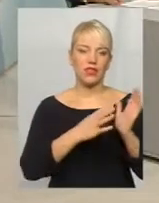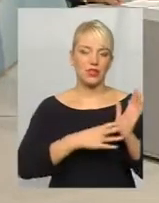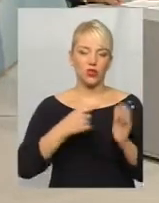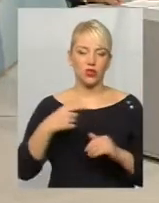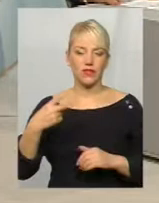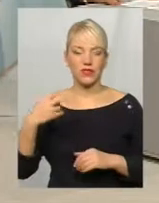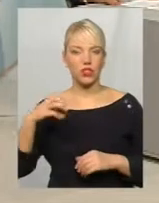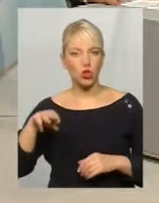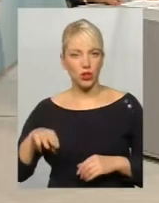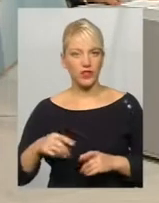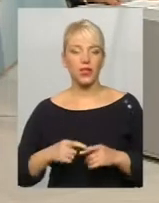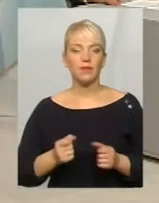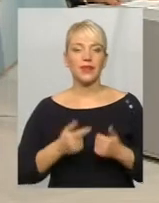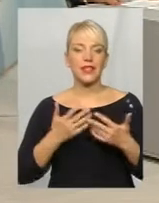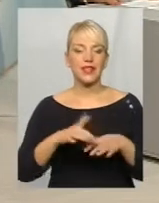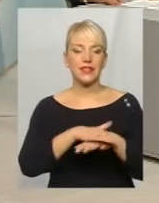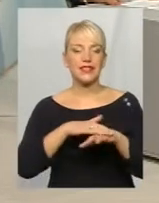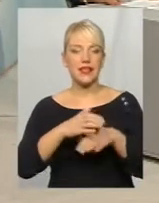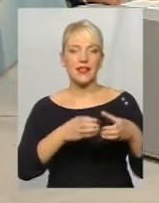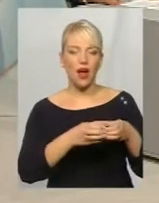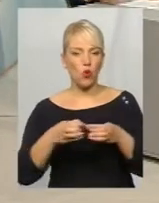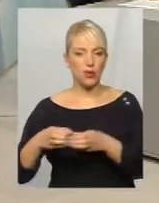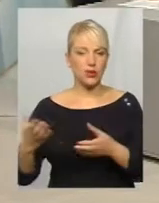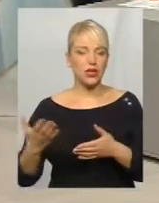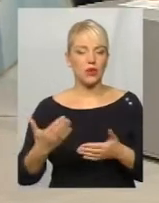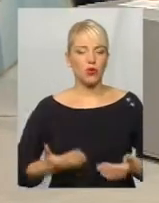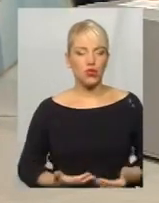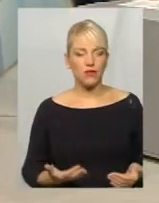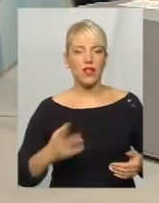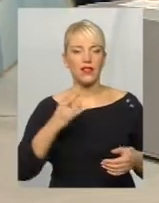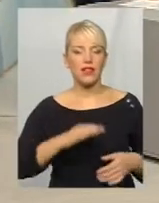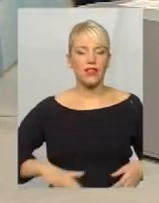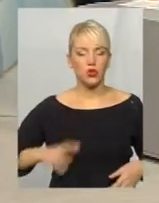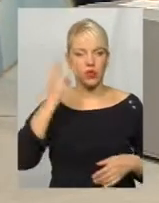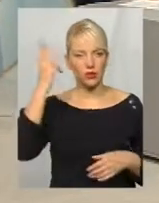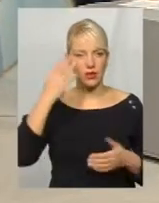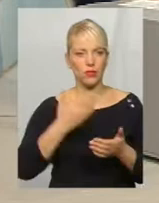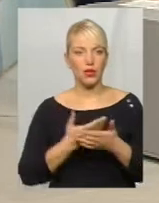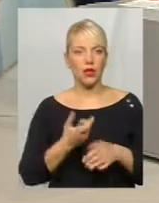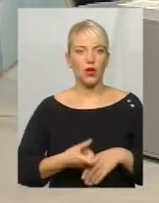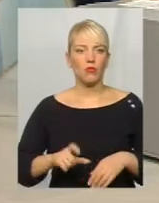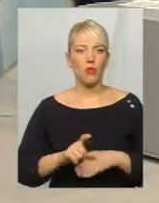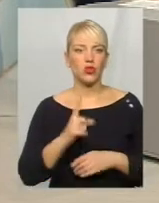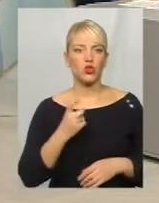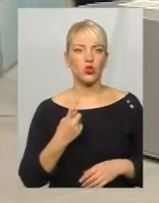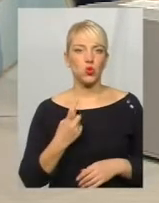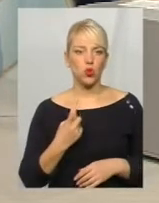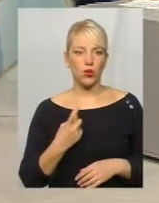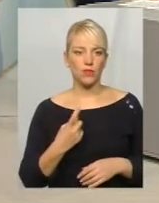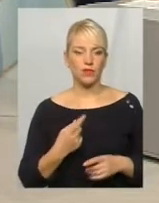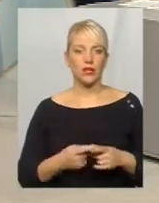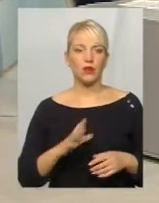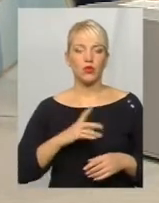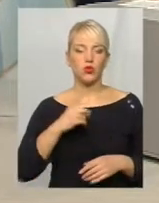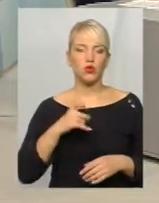кількість народностей і націй, які проживали на території Хмельниччини, сягала понад 100, доходило до